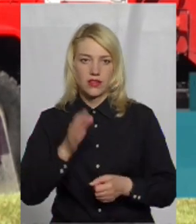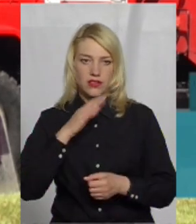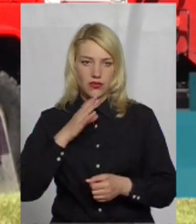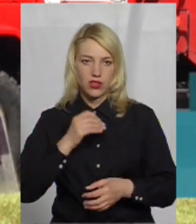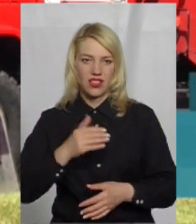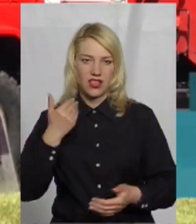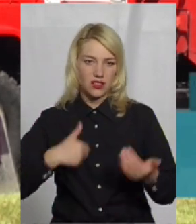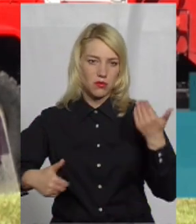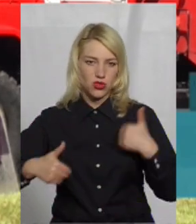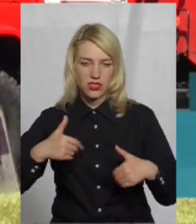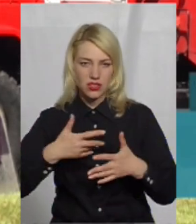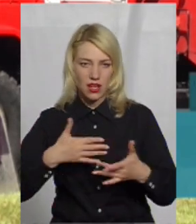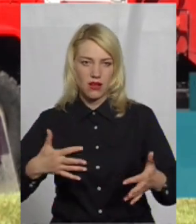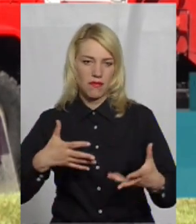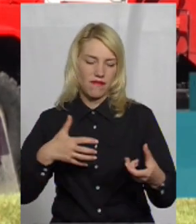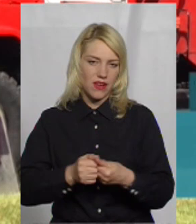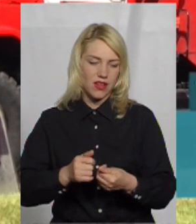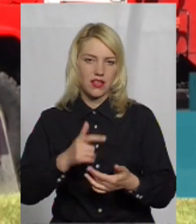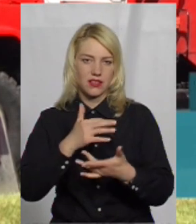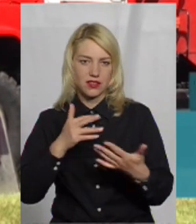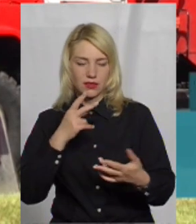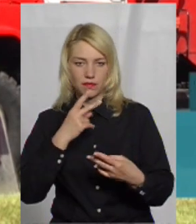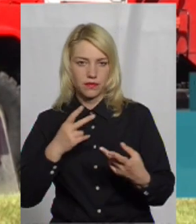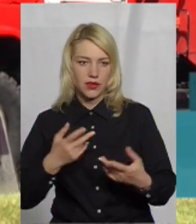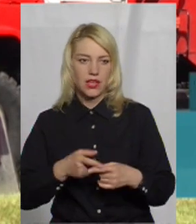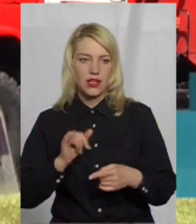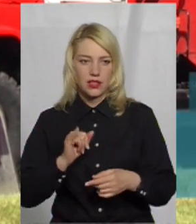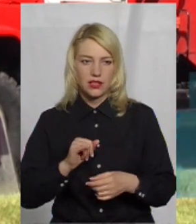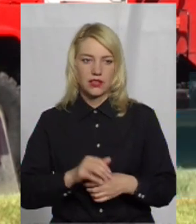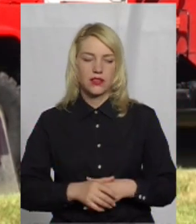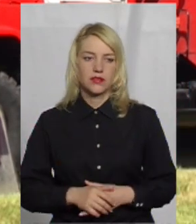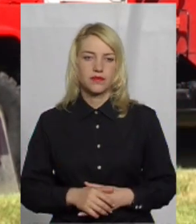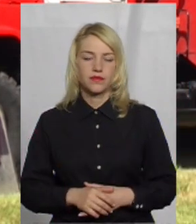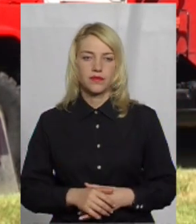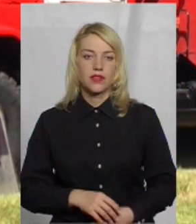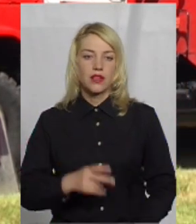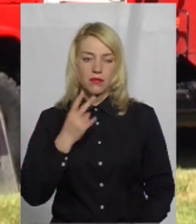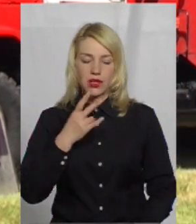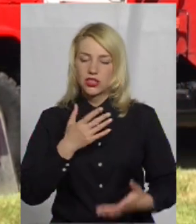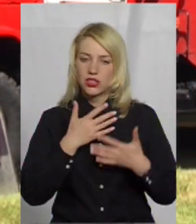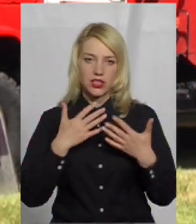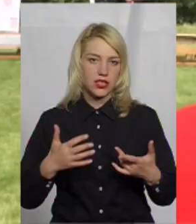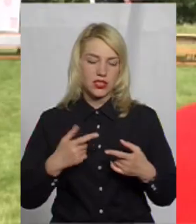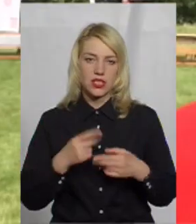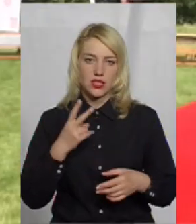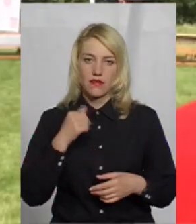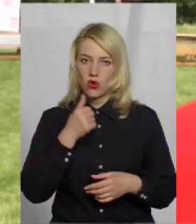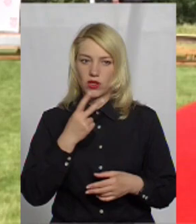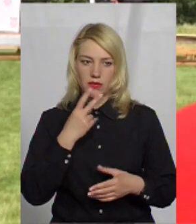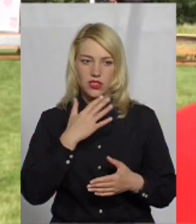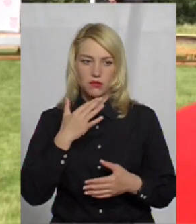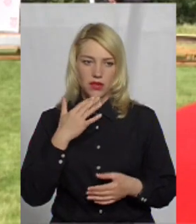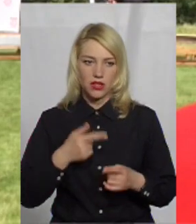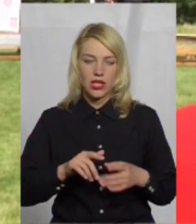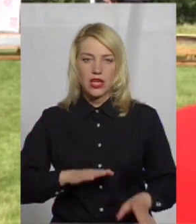було, і в аваріях теж так само, і з трупами було. Бачили вже всяке, за два роки набачили все. Заступник